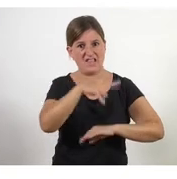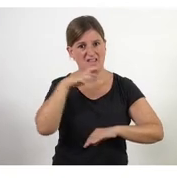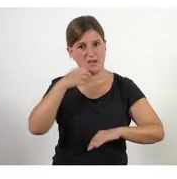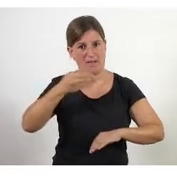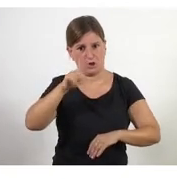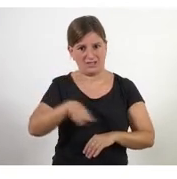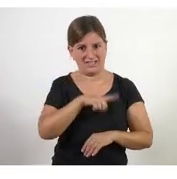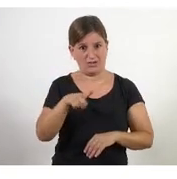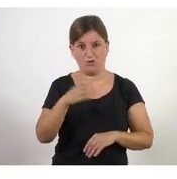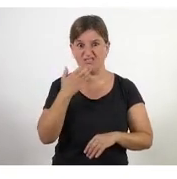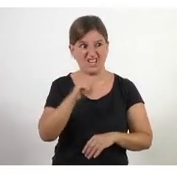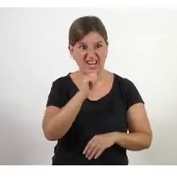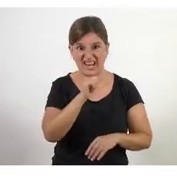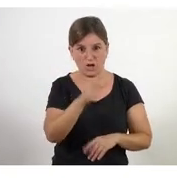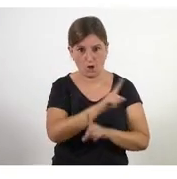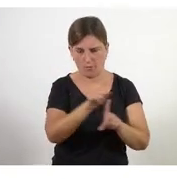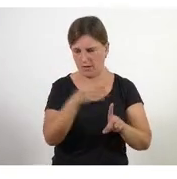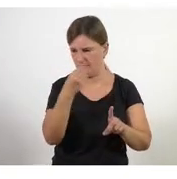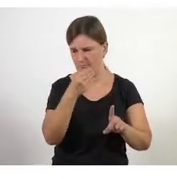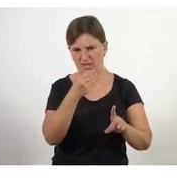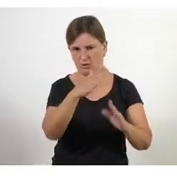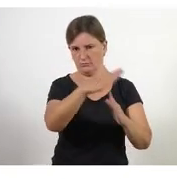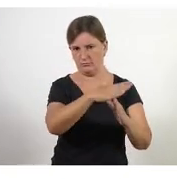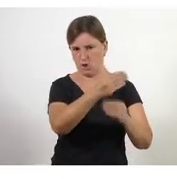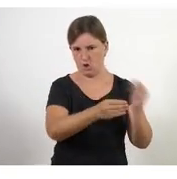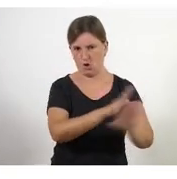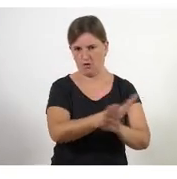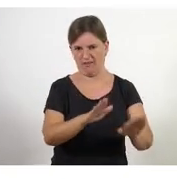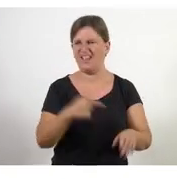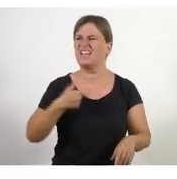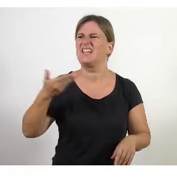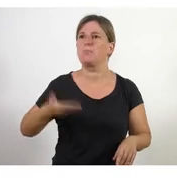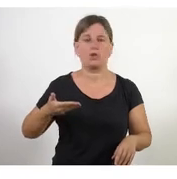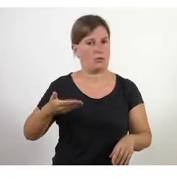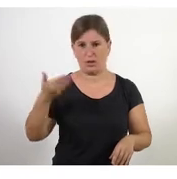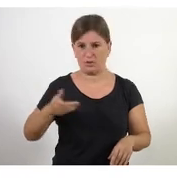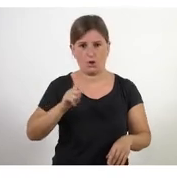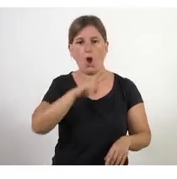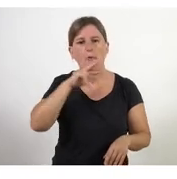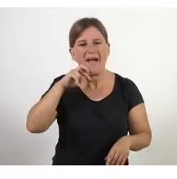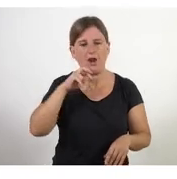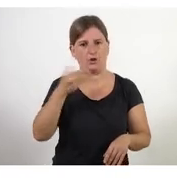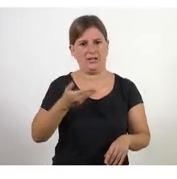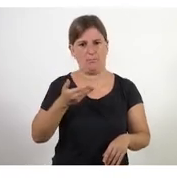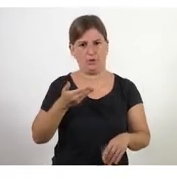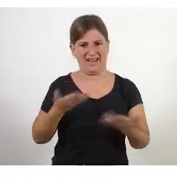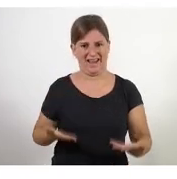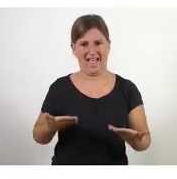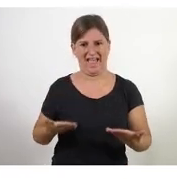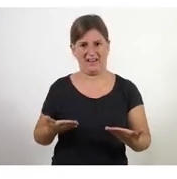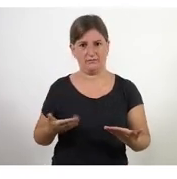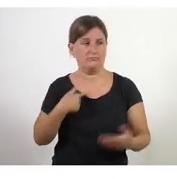no ho facis o és que és important no, no si no està aportant valor ara no ho facis ho